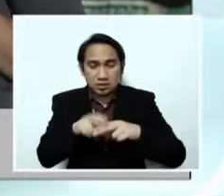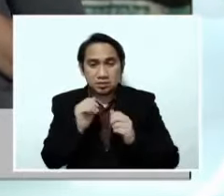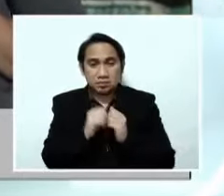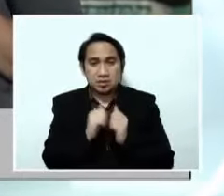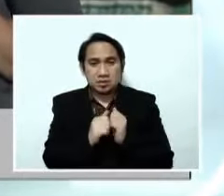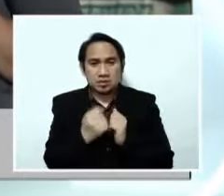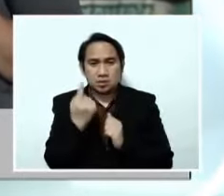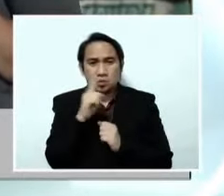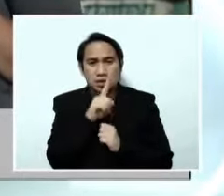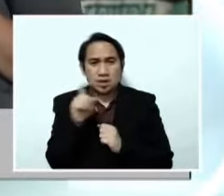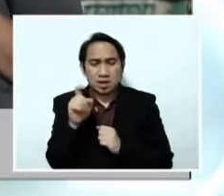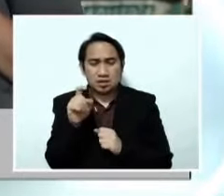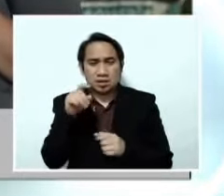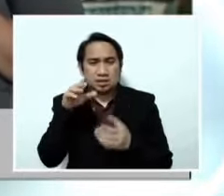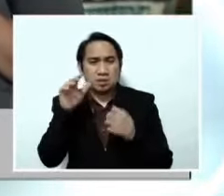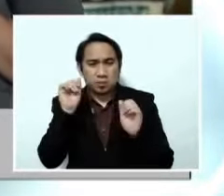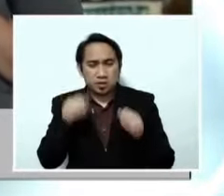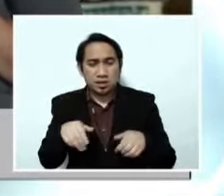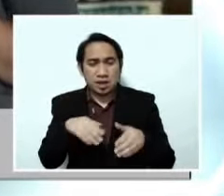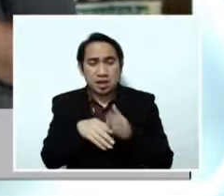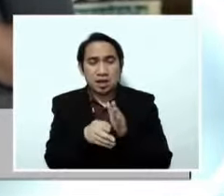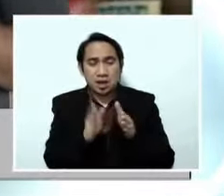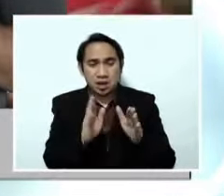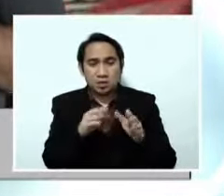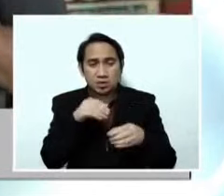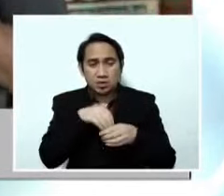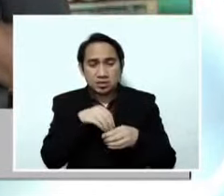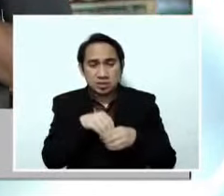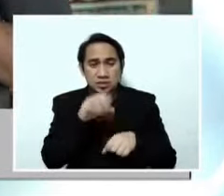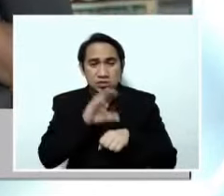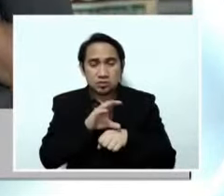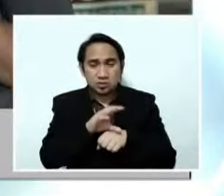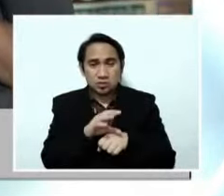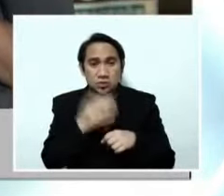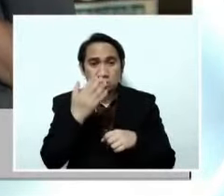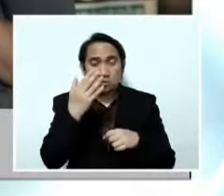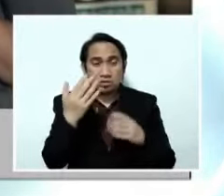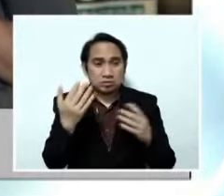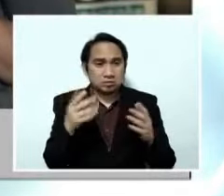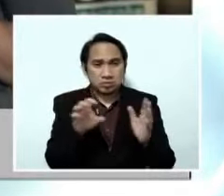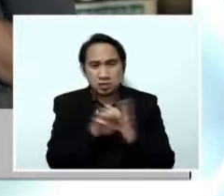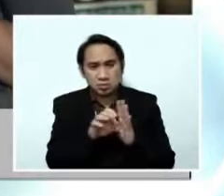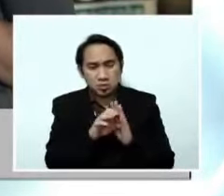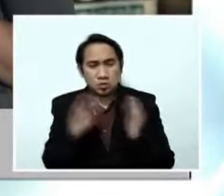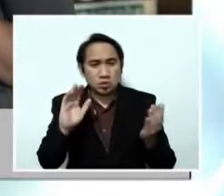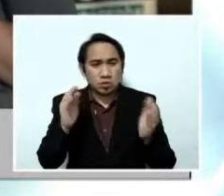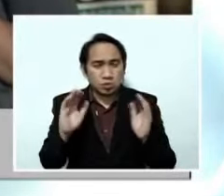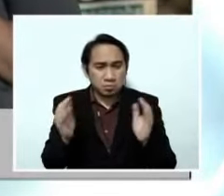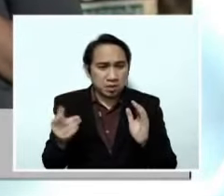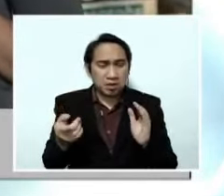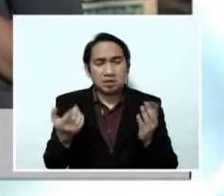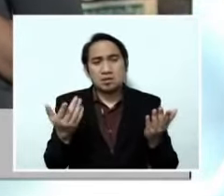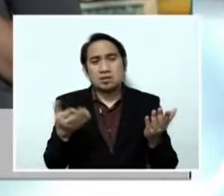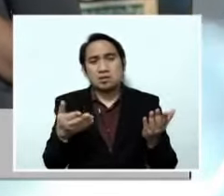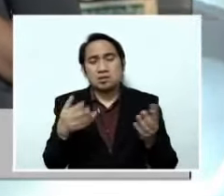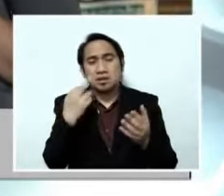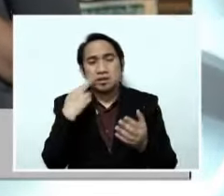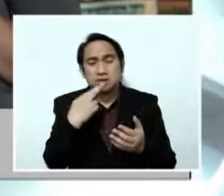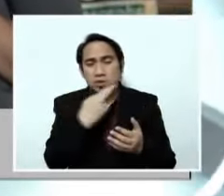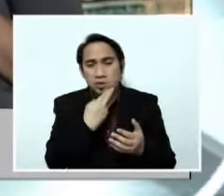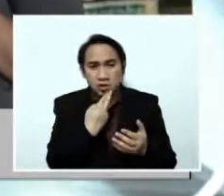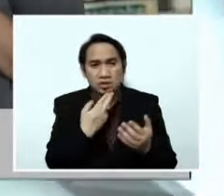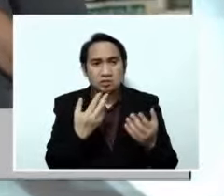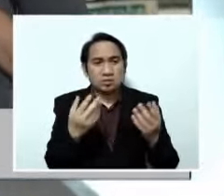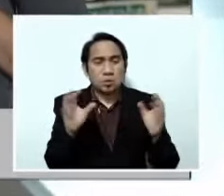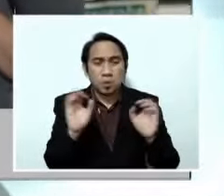Kiapo Church. Kung ikukumpara naman sa restaurant na marami sa isang lamesa, walang face mask, walang face shield, pero sa loob ng